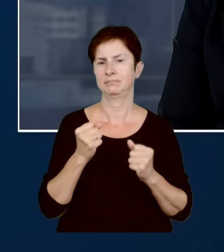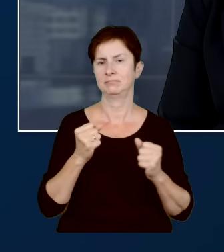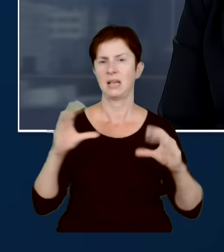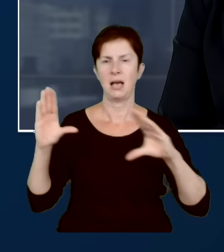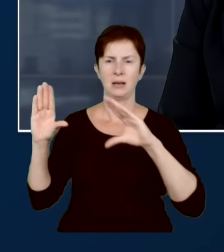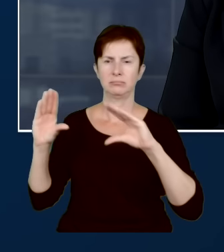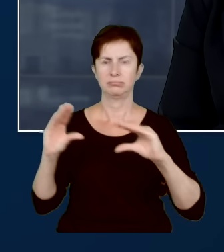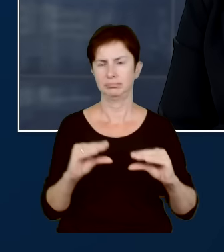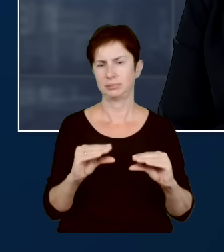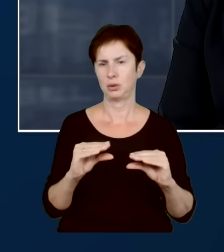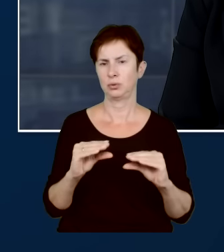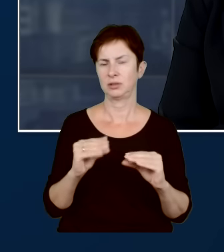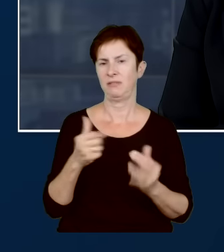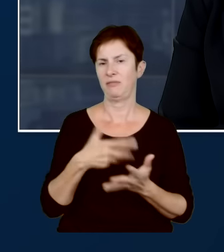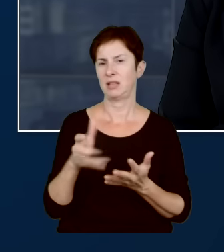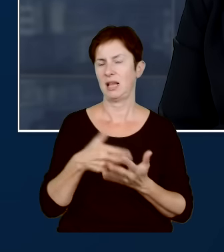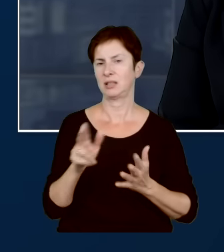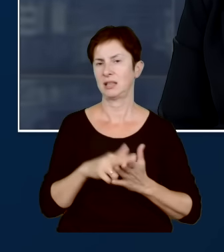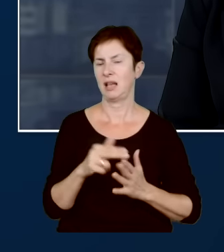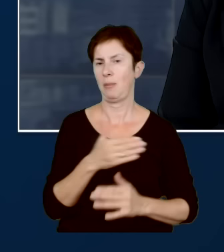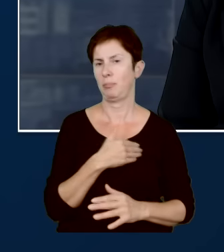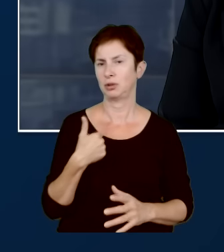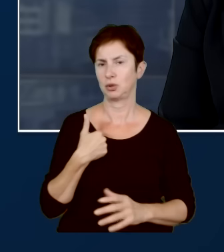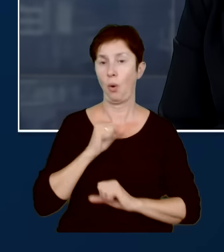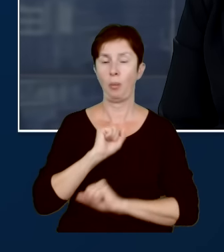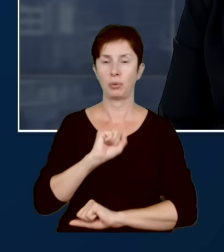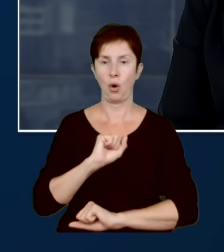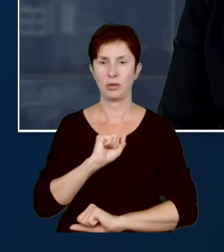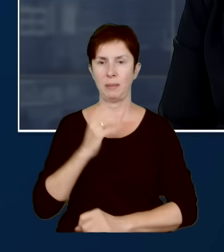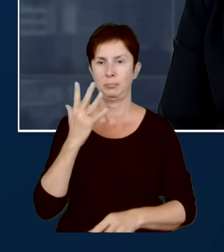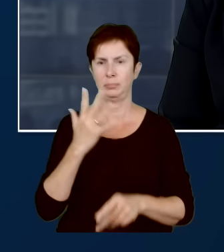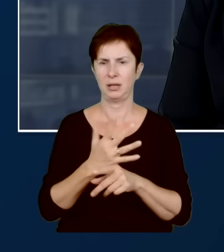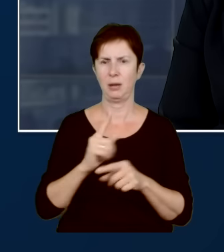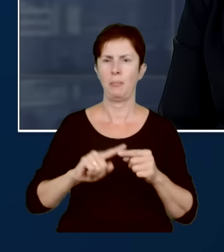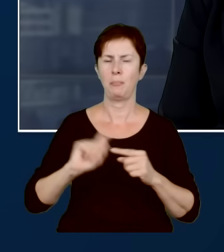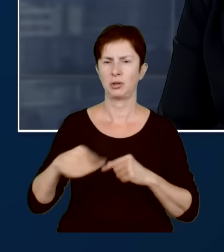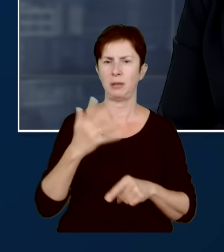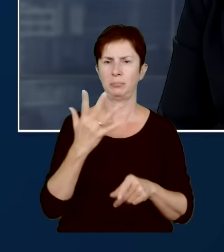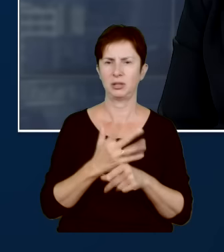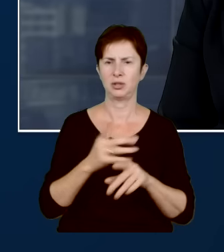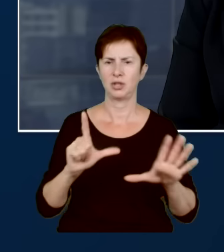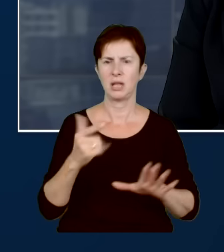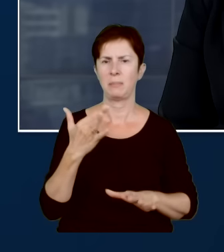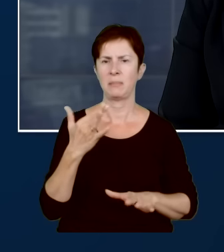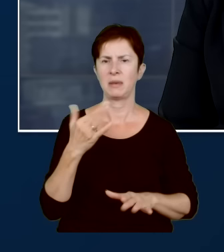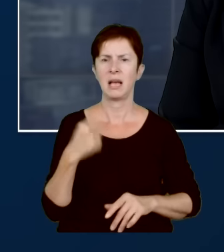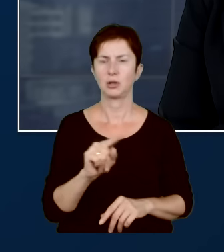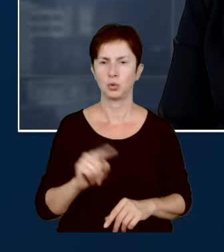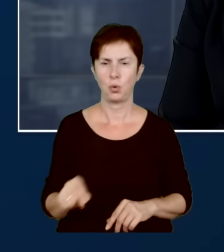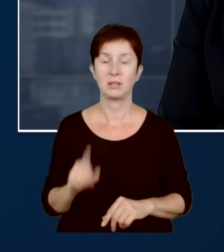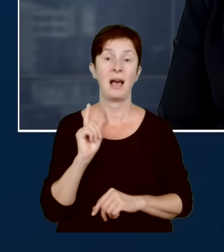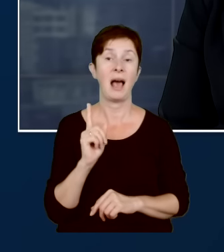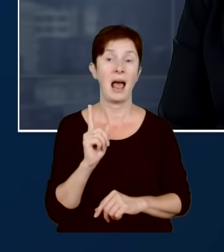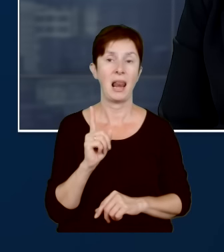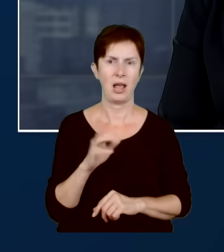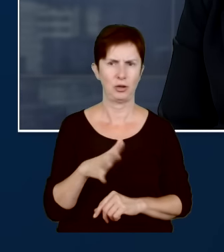na polską obronność. 50, ponad 57 miliardów złotych. Ale szanowni Państwo, dziwne